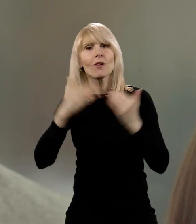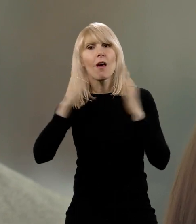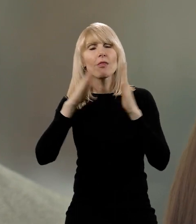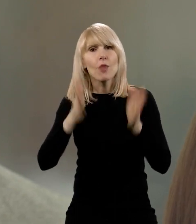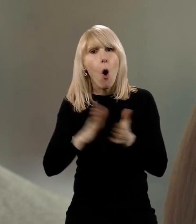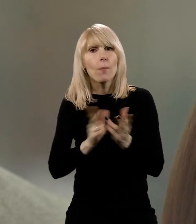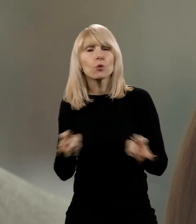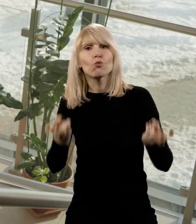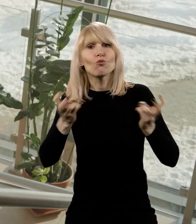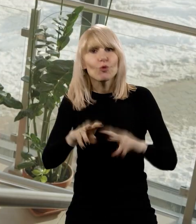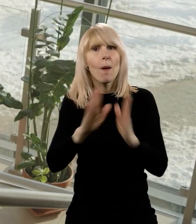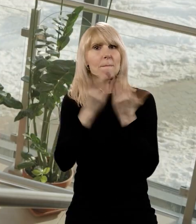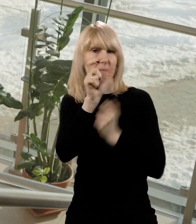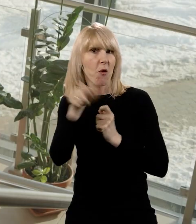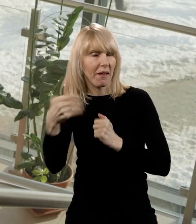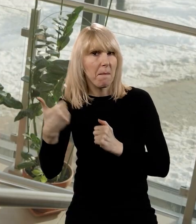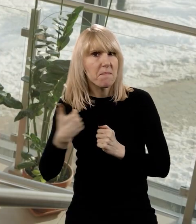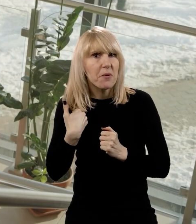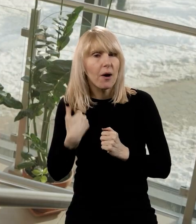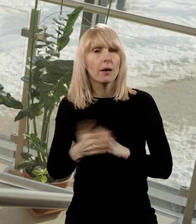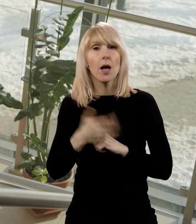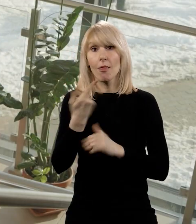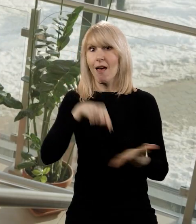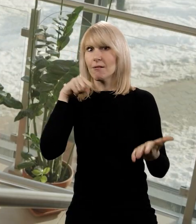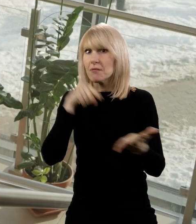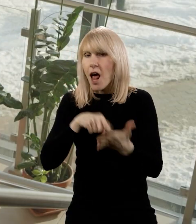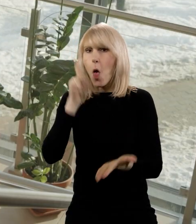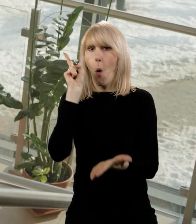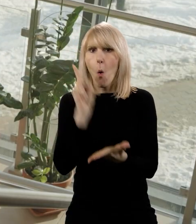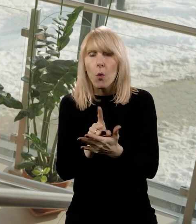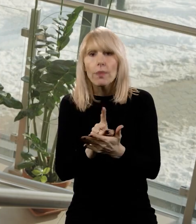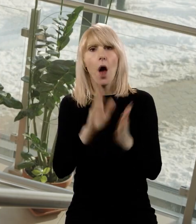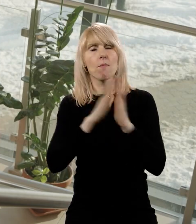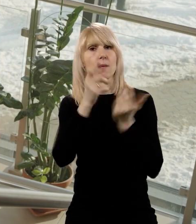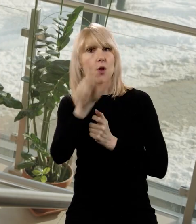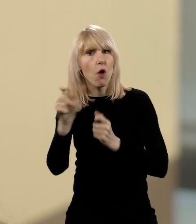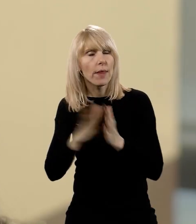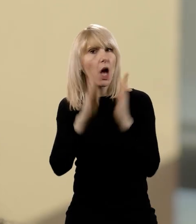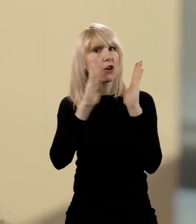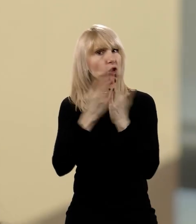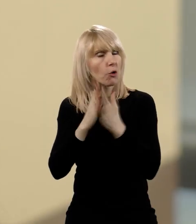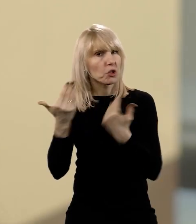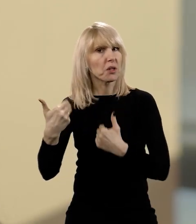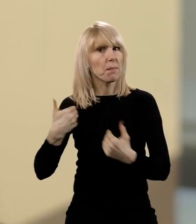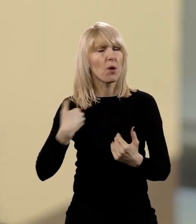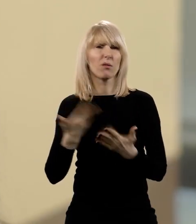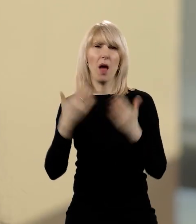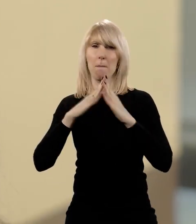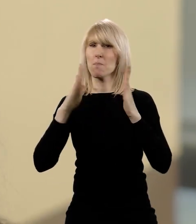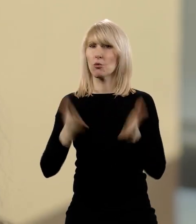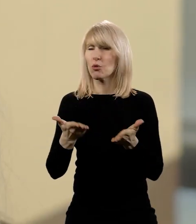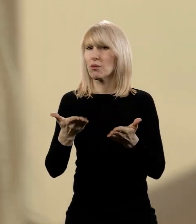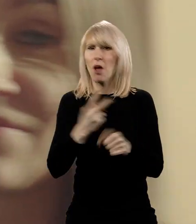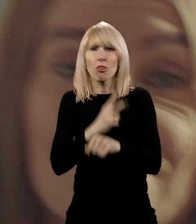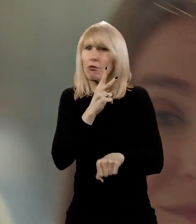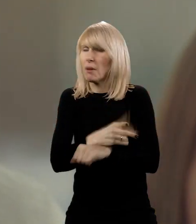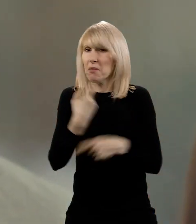potrzeby założenia biblioteki. I chociaż cel został osiągnięty, bo była biblioteka i były też książki, to jednak budynek nie był dostępny